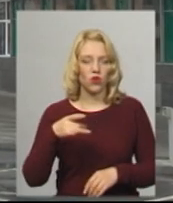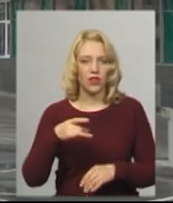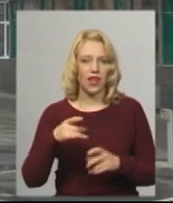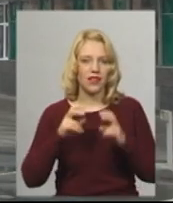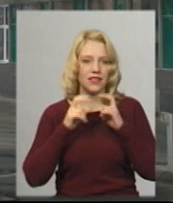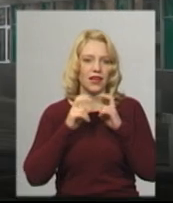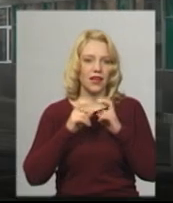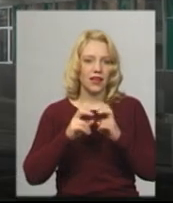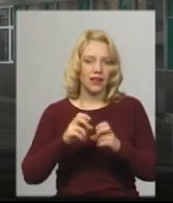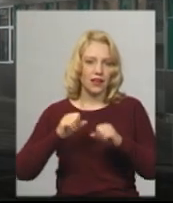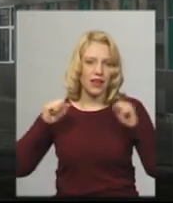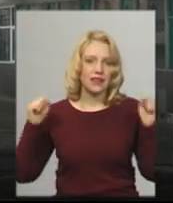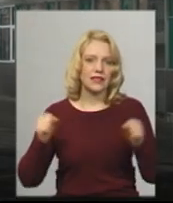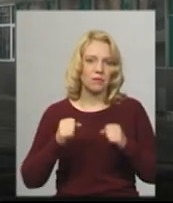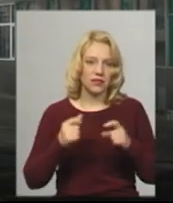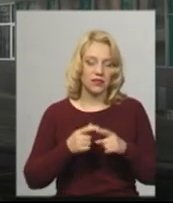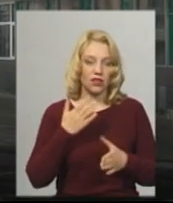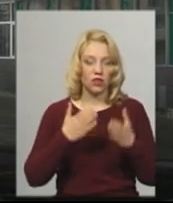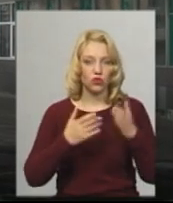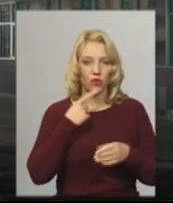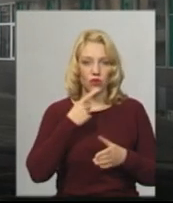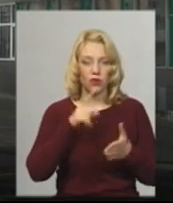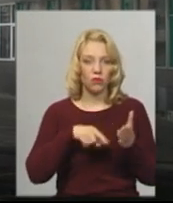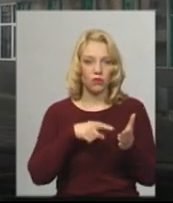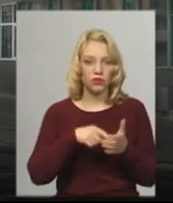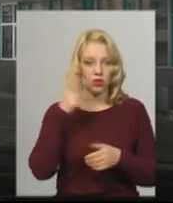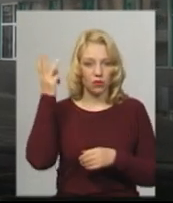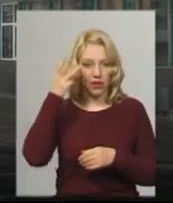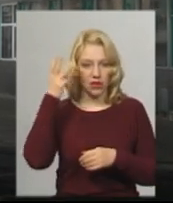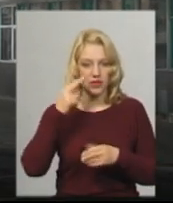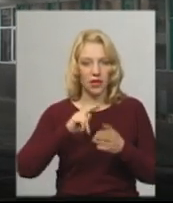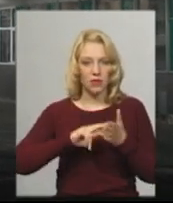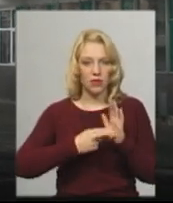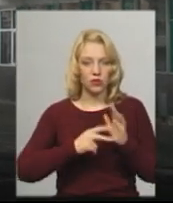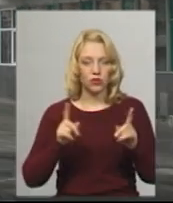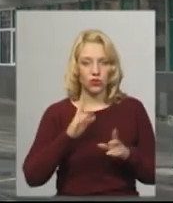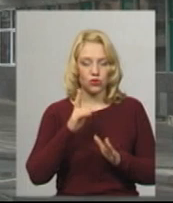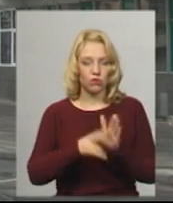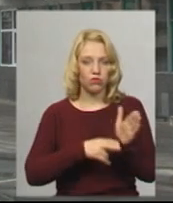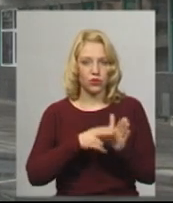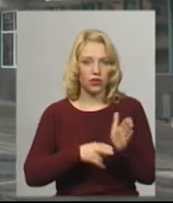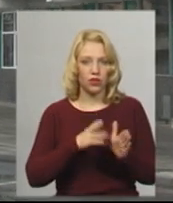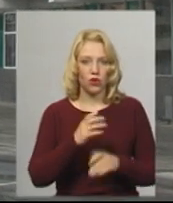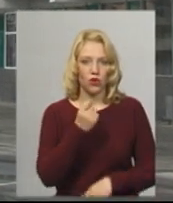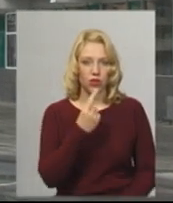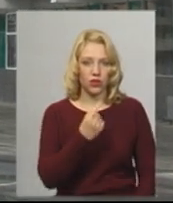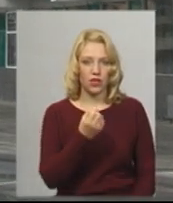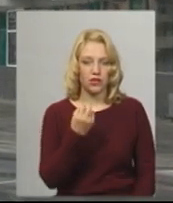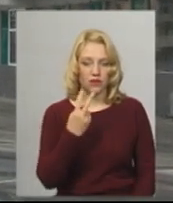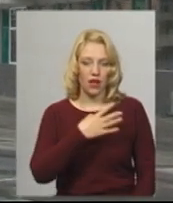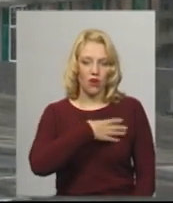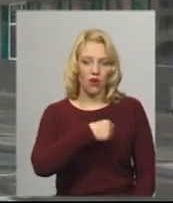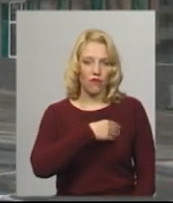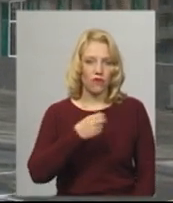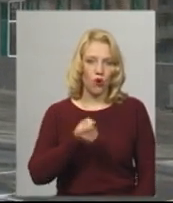«Кщо ми говоримо про нашу станцію «Хмельницький», планується, що поїдуть потяги 11-12 Львів-Одеси. Він